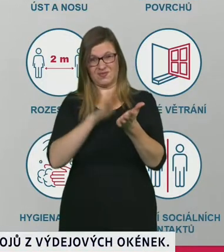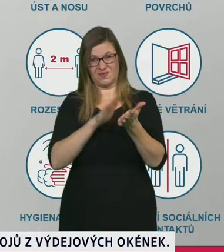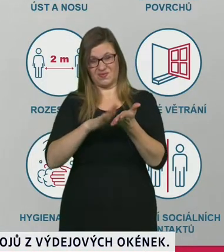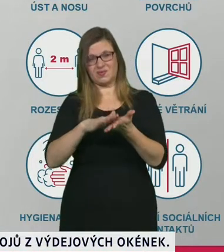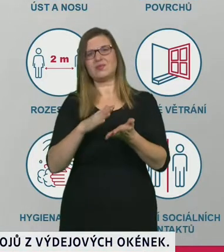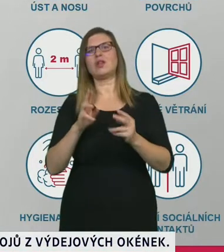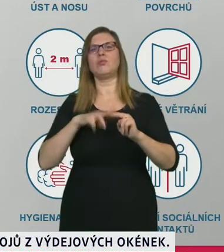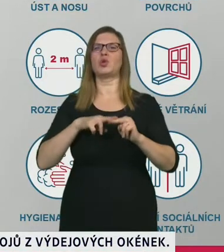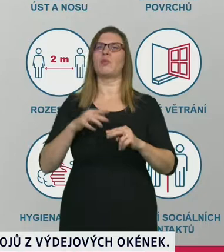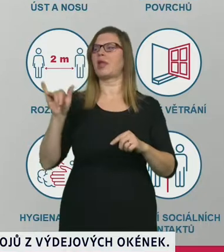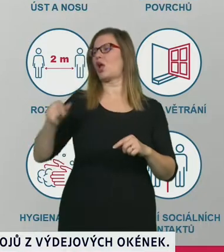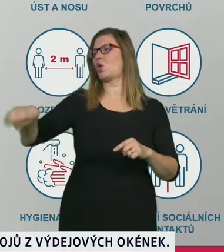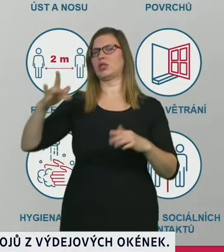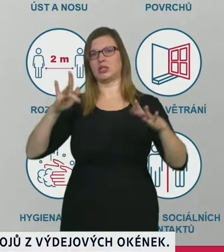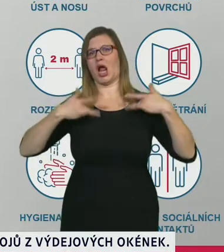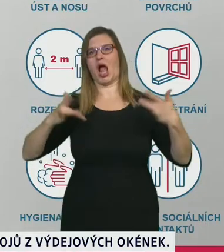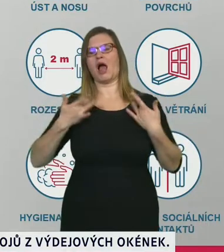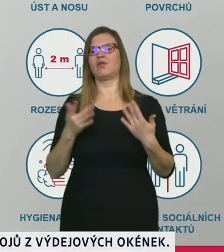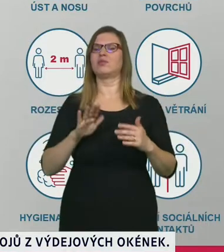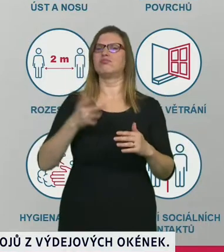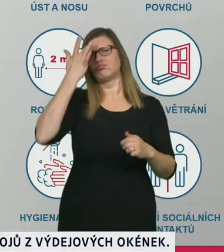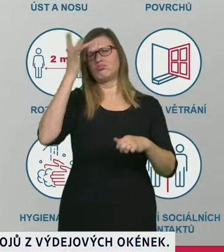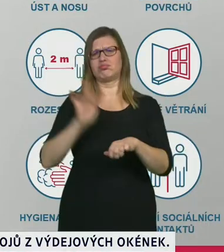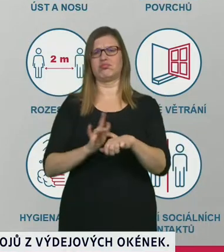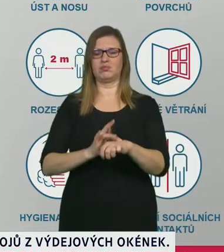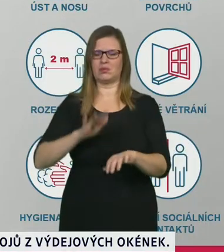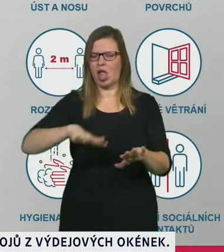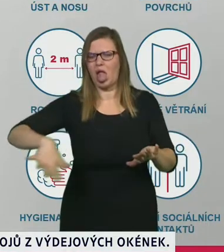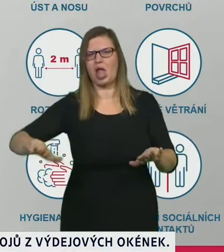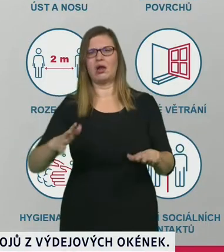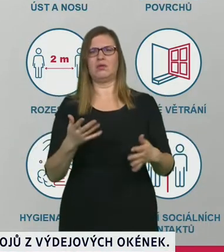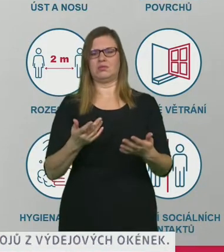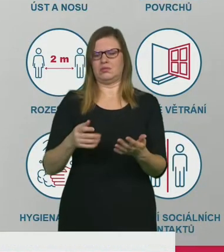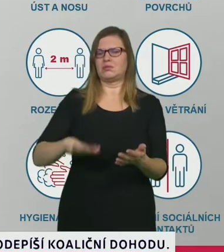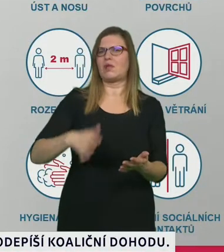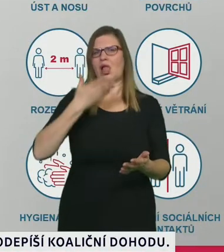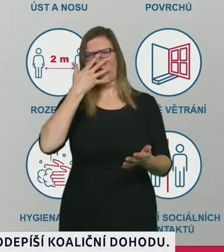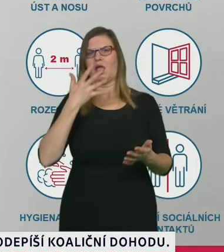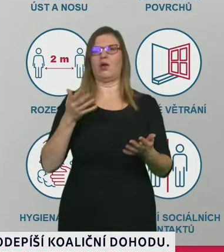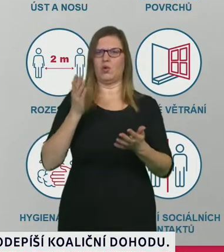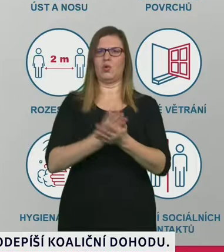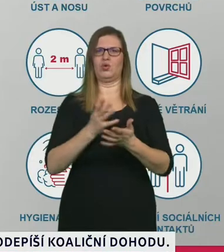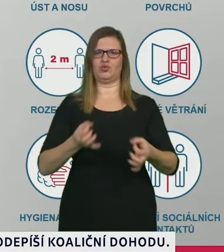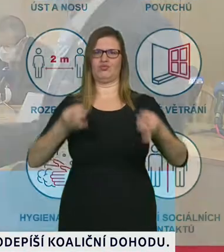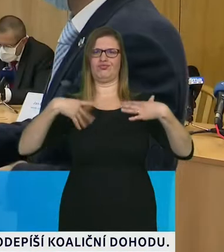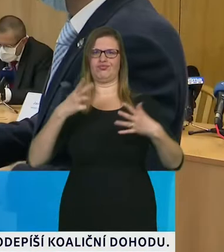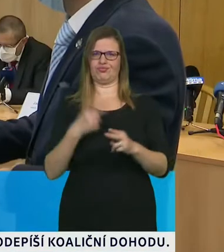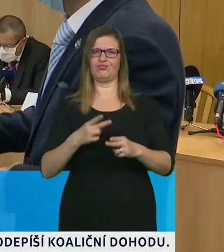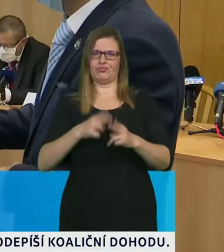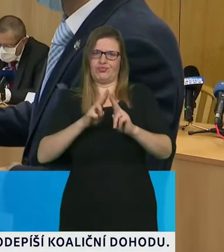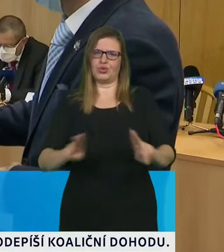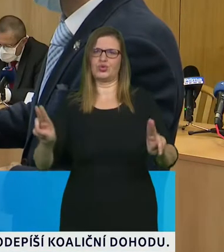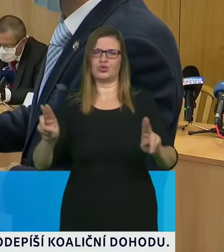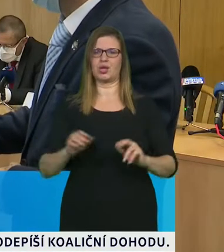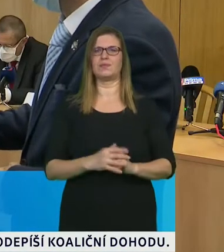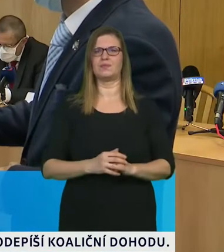povrchem a následně k infekci toho nového jednotlivce. Opět platí, že